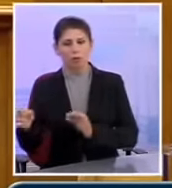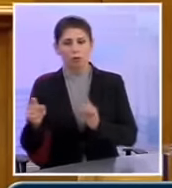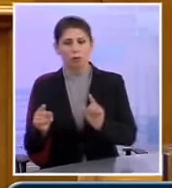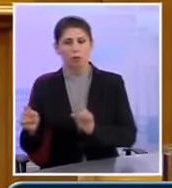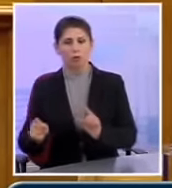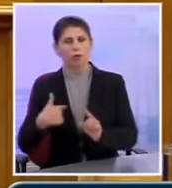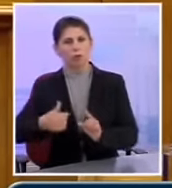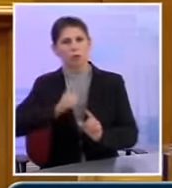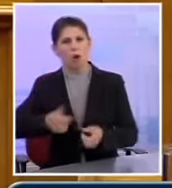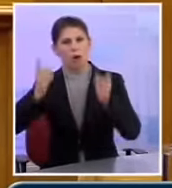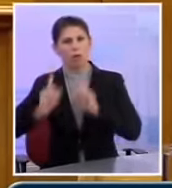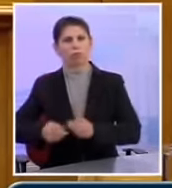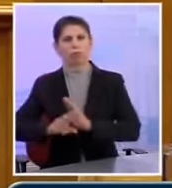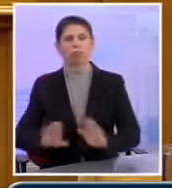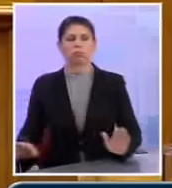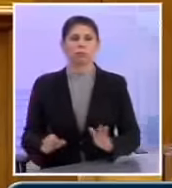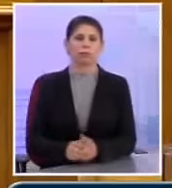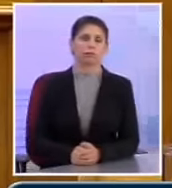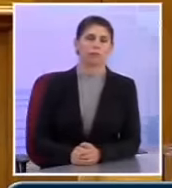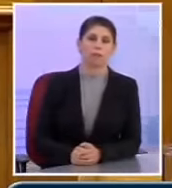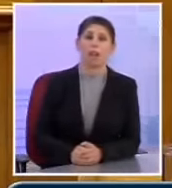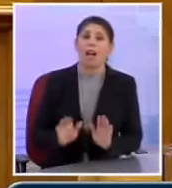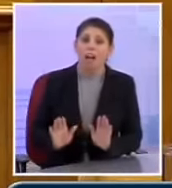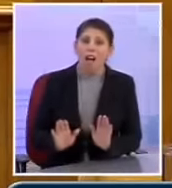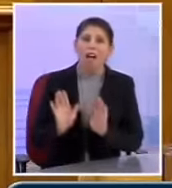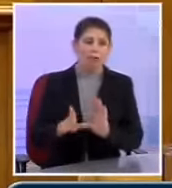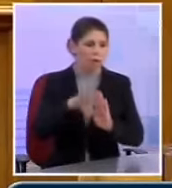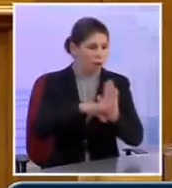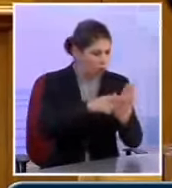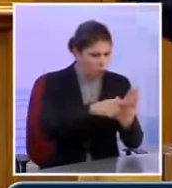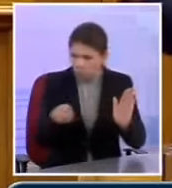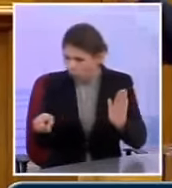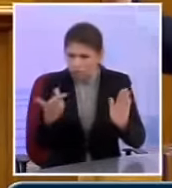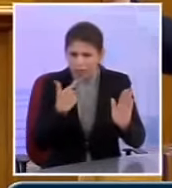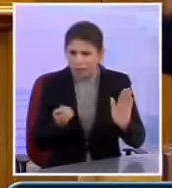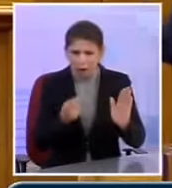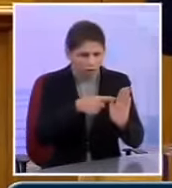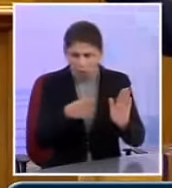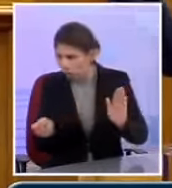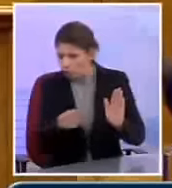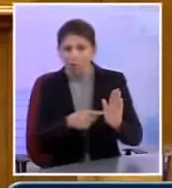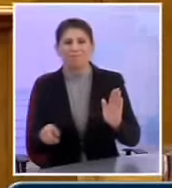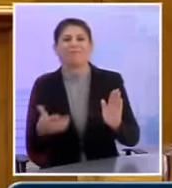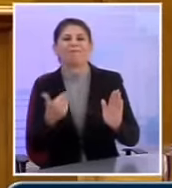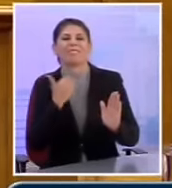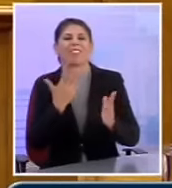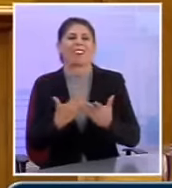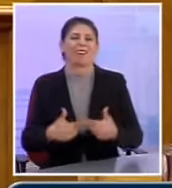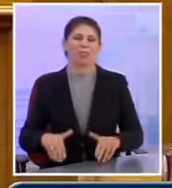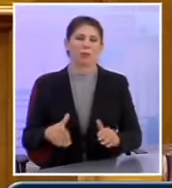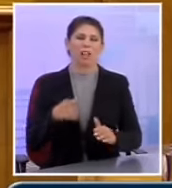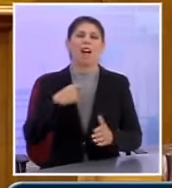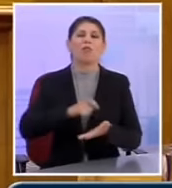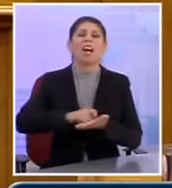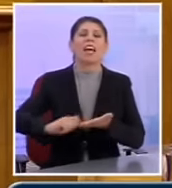ζητήματα και μπορούν να παίρνουν και αποφάσεις. Αλλιώς αυτό το πρόβλημα που όλοι σας έχετε πει τα τρία χρόνια που είμαι εδώ στην